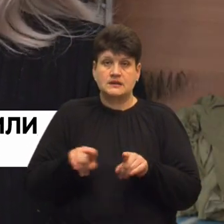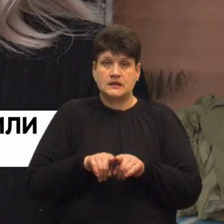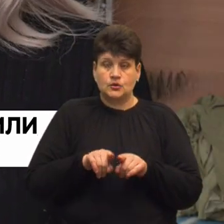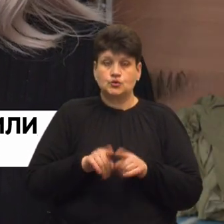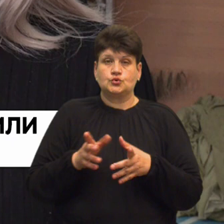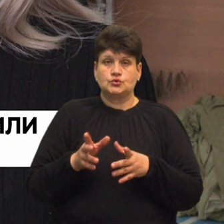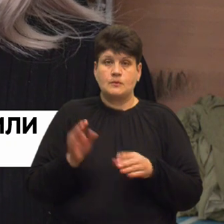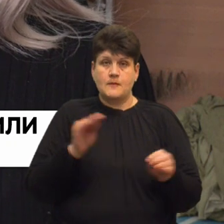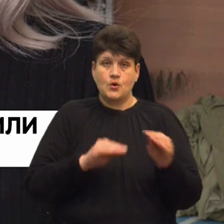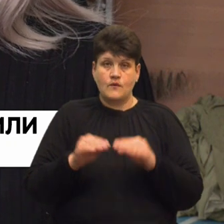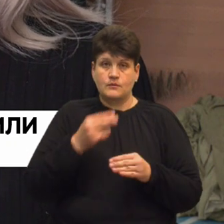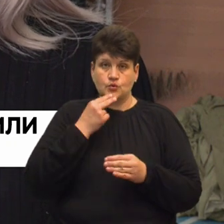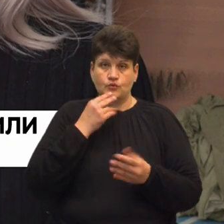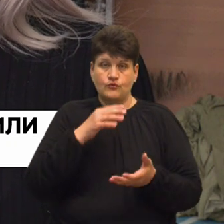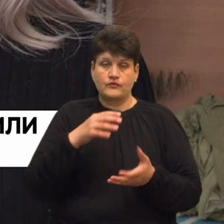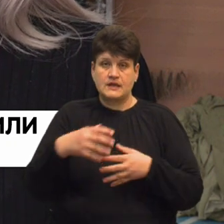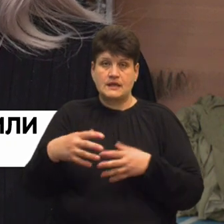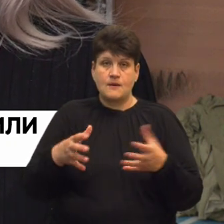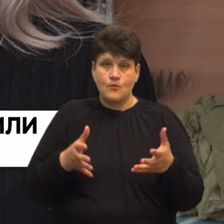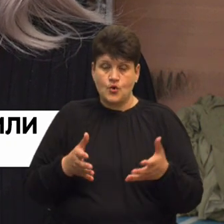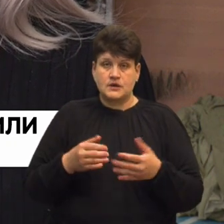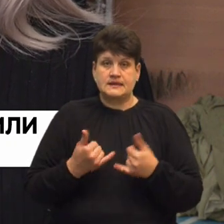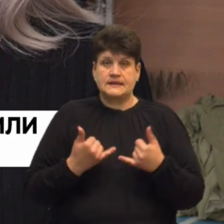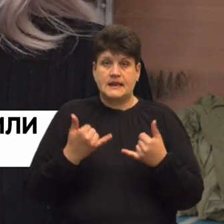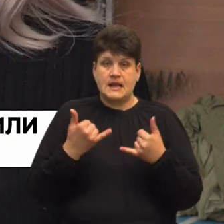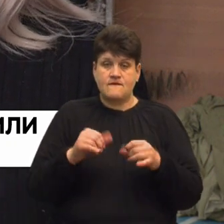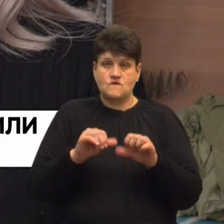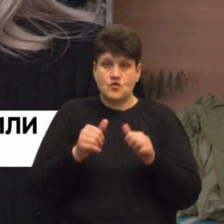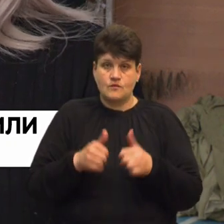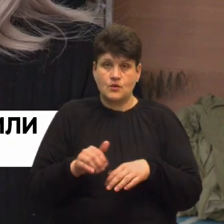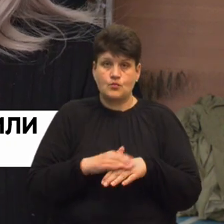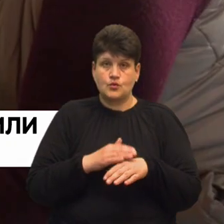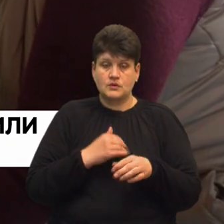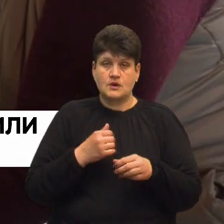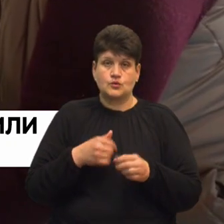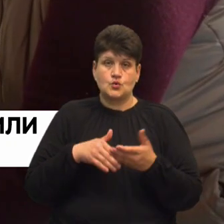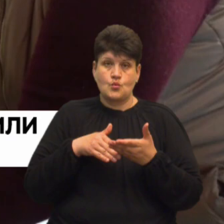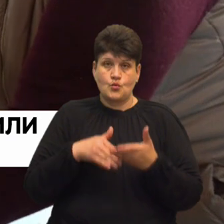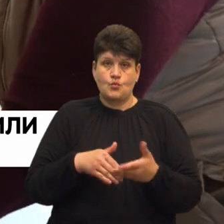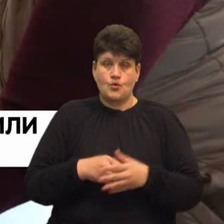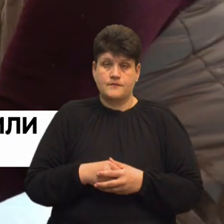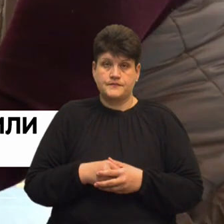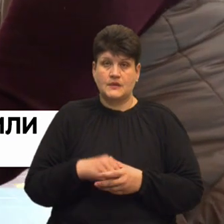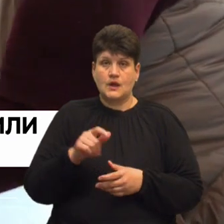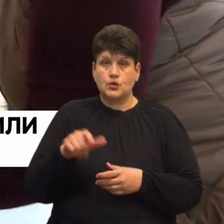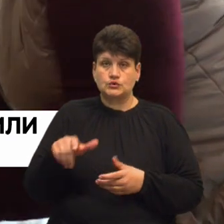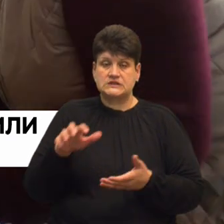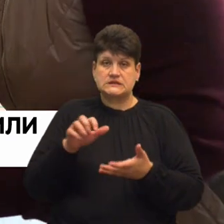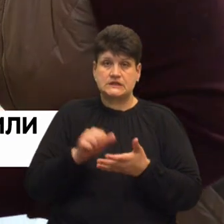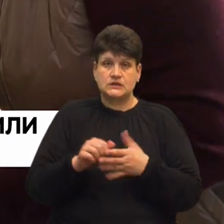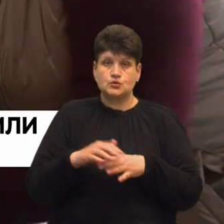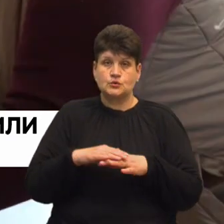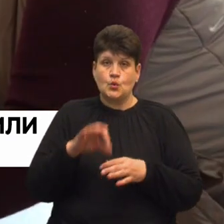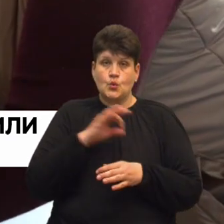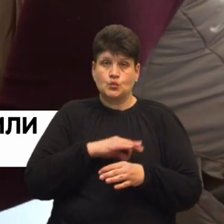продуктових наборів для Збройних сил України, для формування гуманітарної допомоги. Люди, які зайняті на суспільно